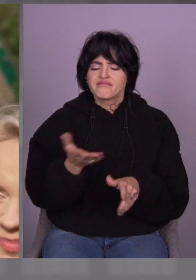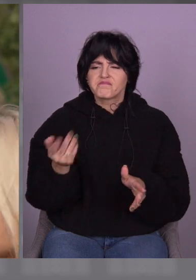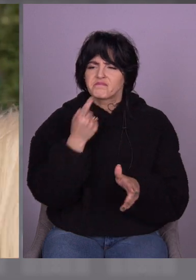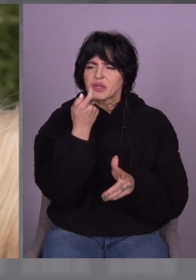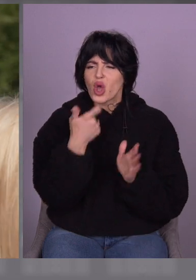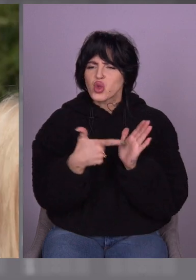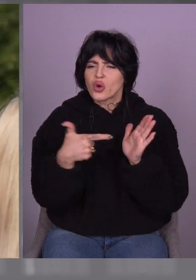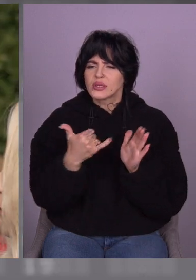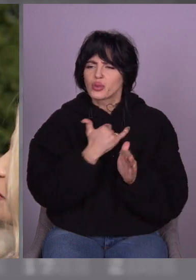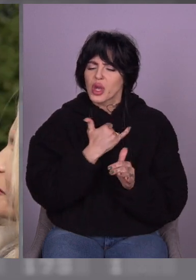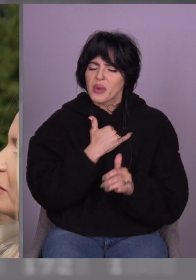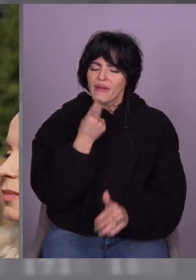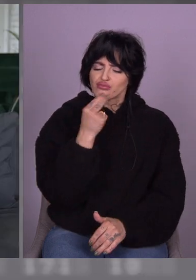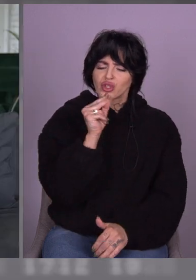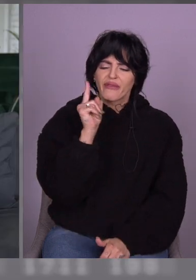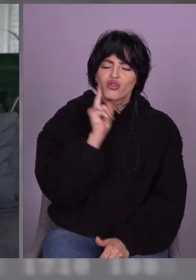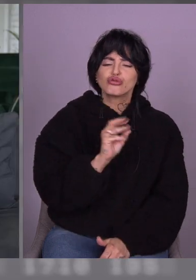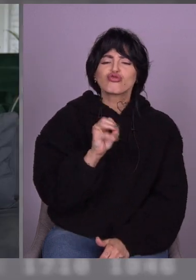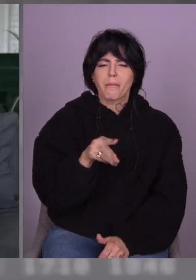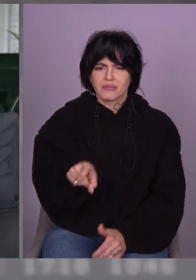У мене, кажуть, смачніші.